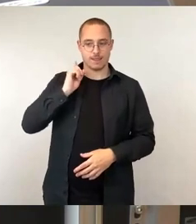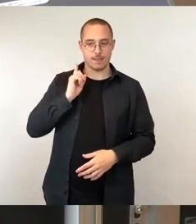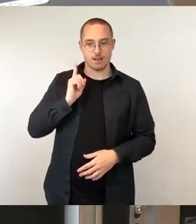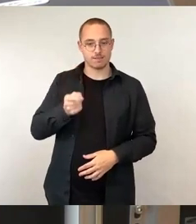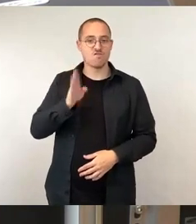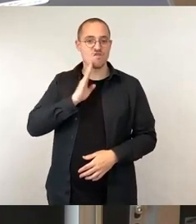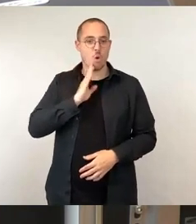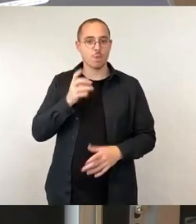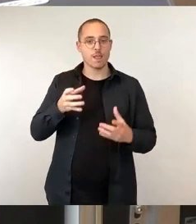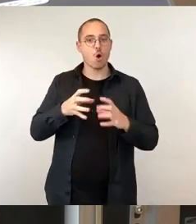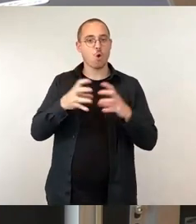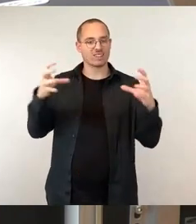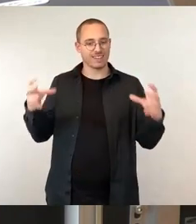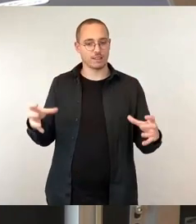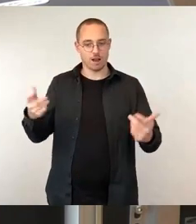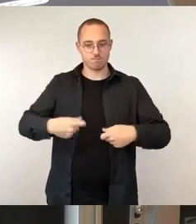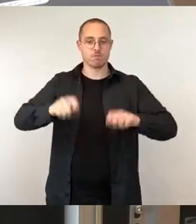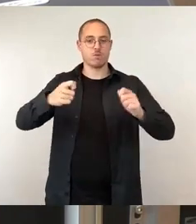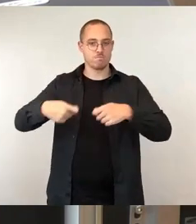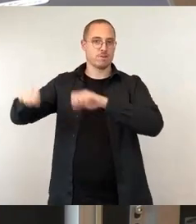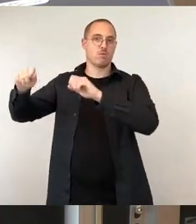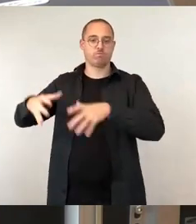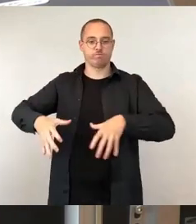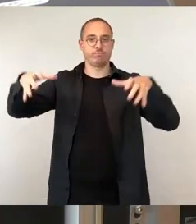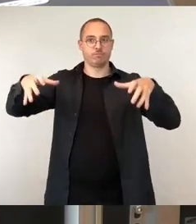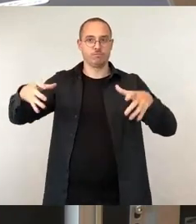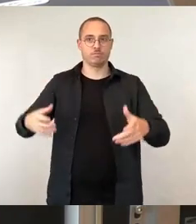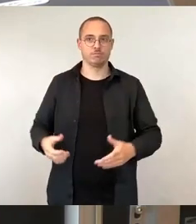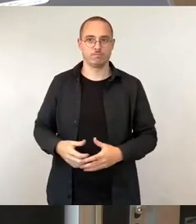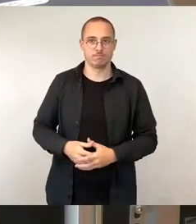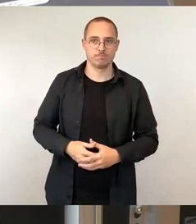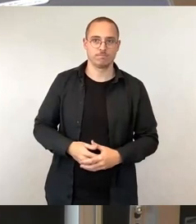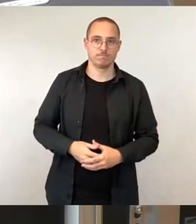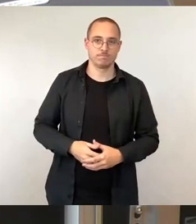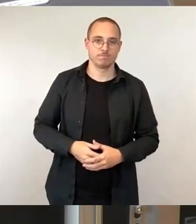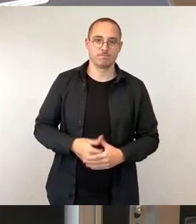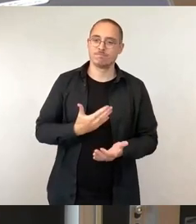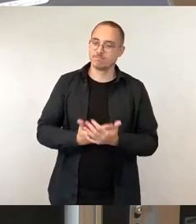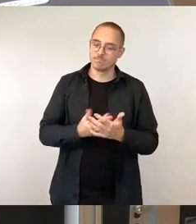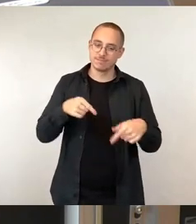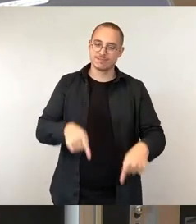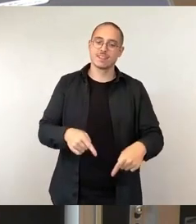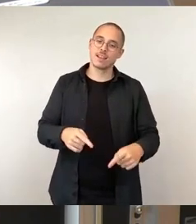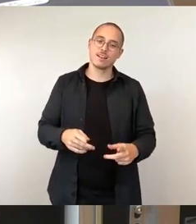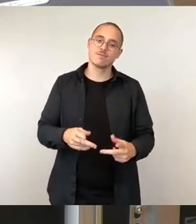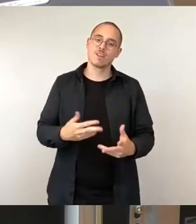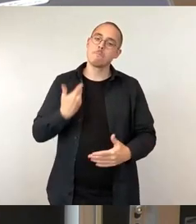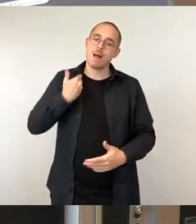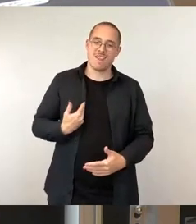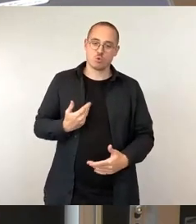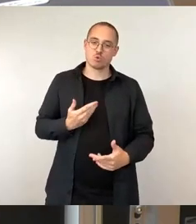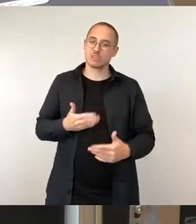wir genau an dieser Stelle an der Belastungsgrenze angekommen sind. Im Oktober des letzten Jahres